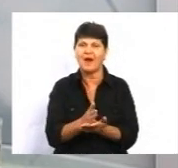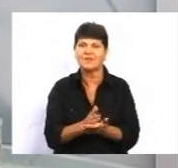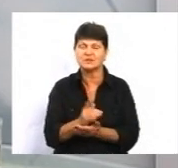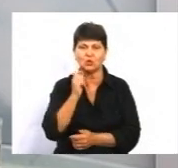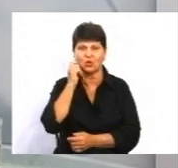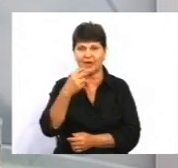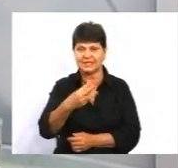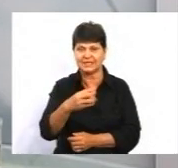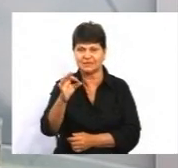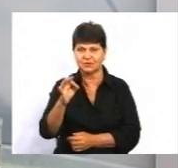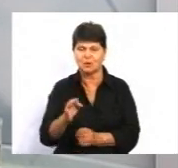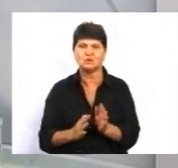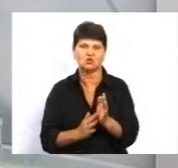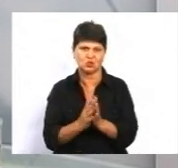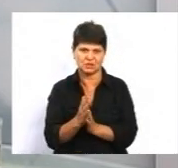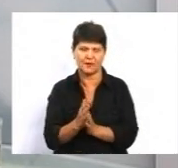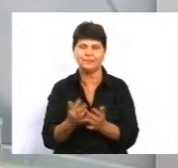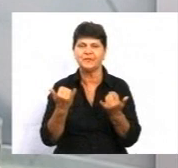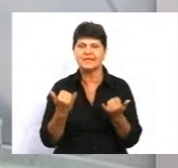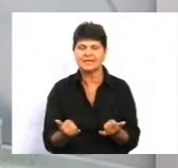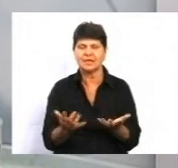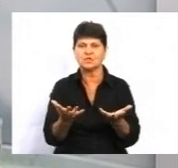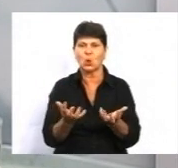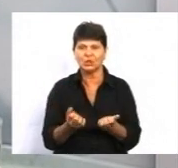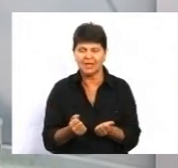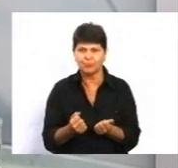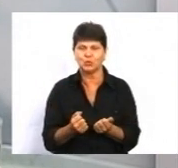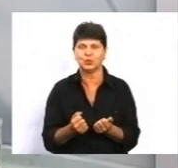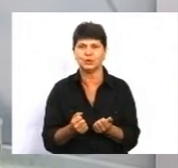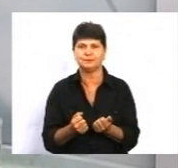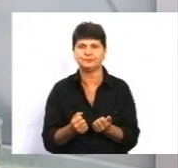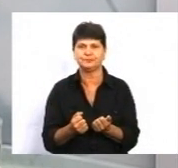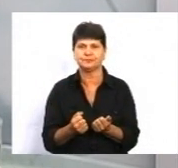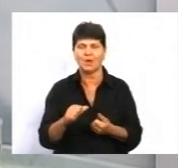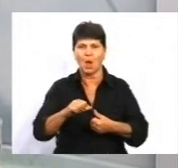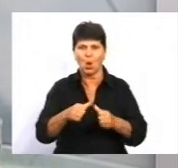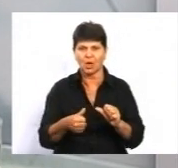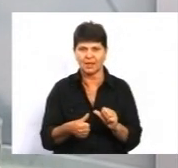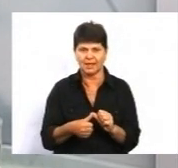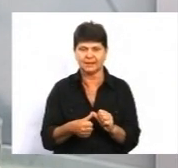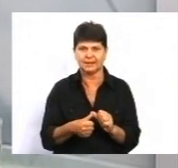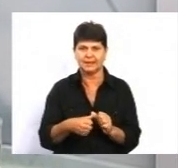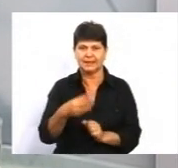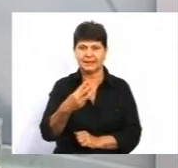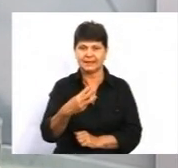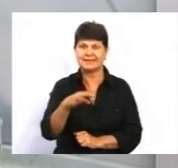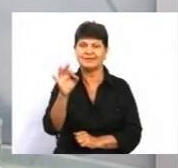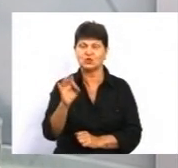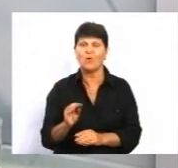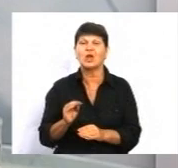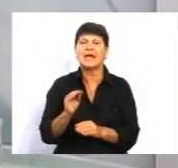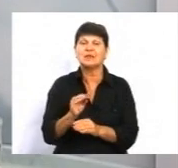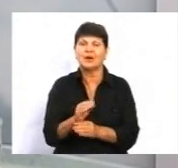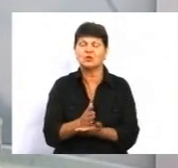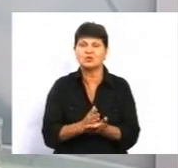% також зросте. Зараз вони отримують оклад 30% надбавкою за стаж,